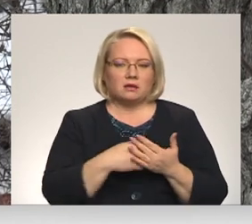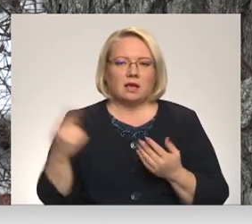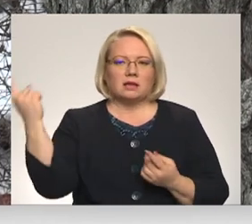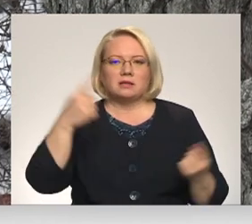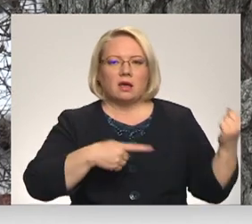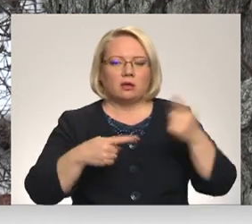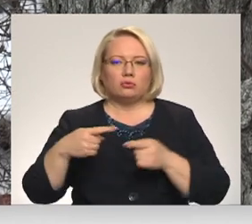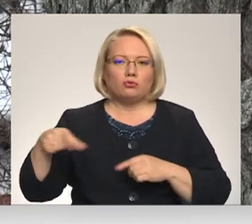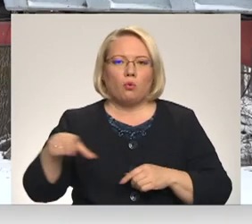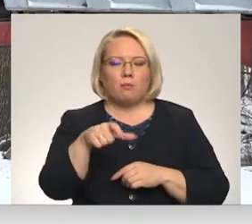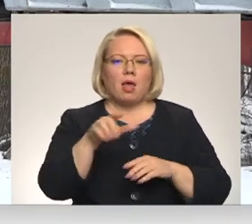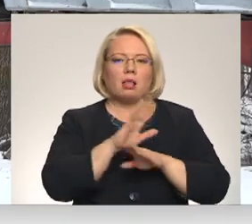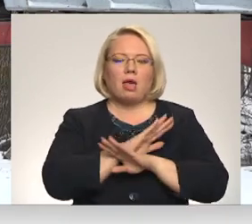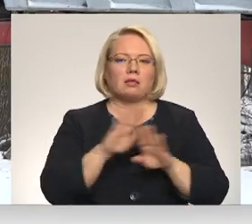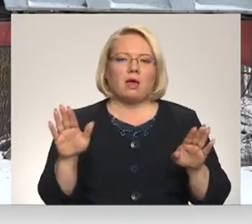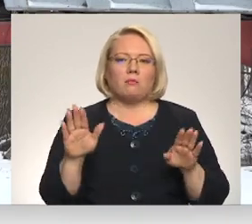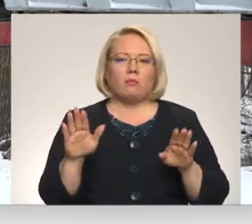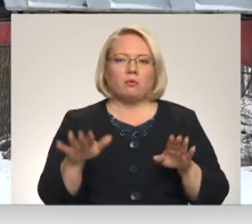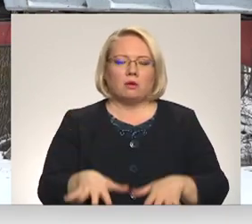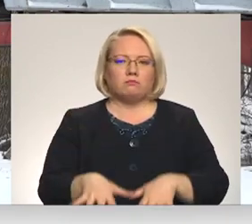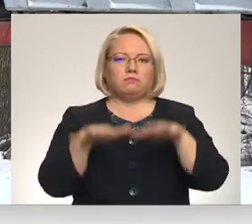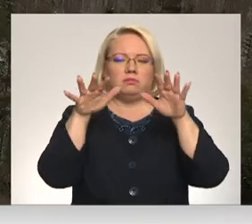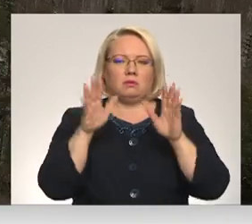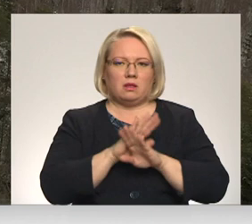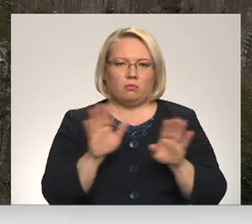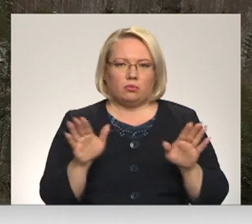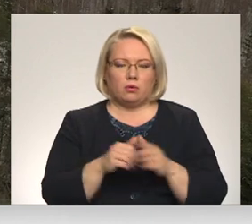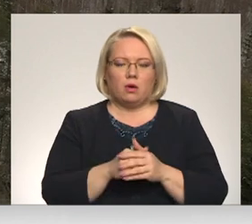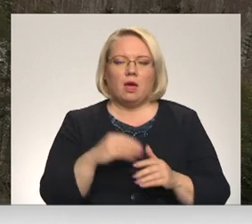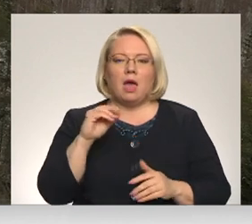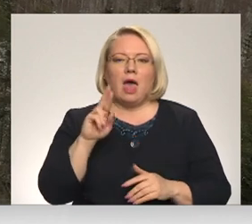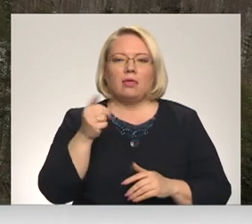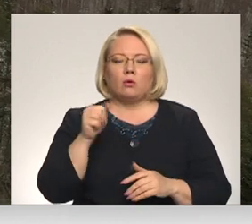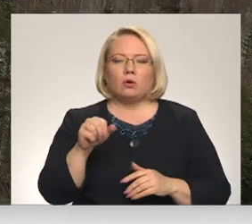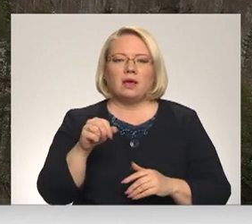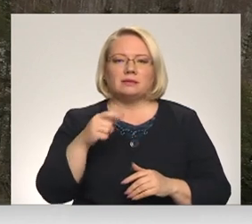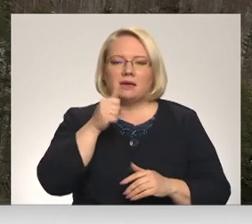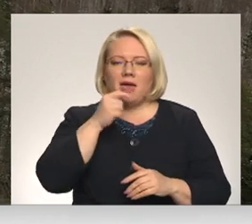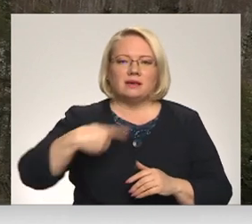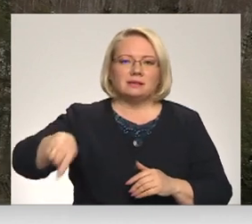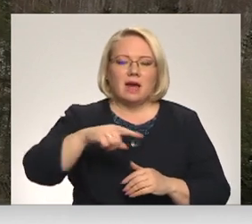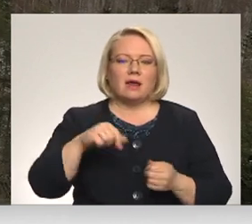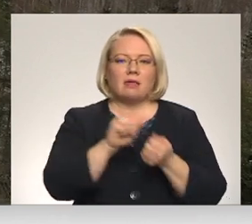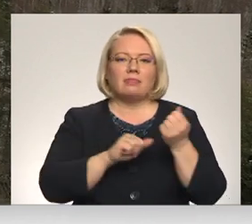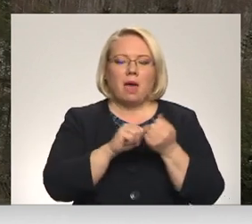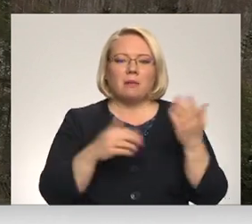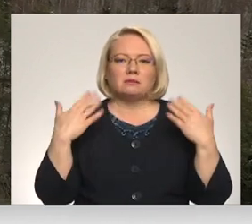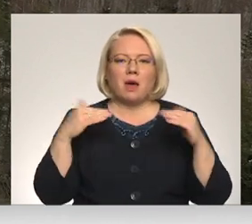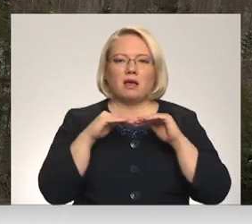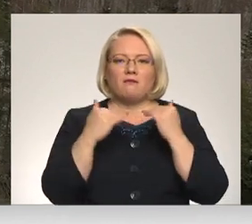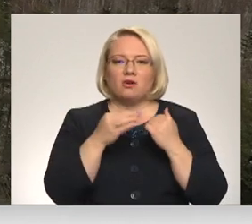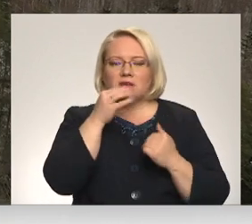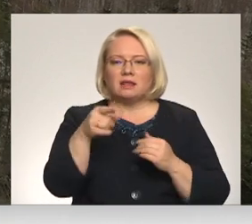šupē, lai nedauk rastu ārā upē. Engures ezera dabas parka fonds skaidro, ka šajā teritorijā ir